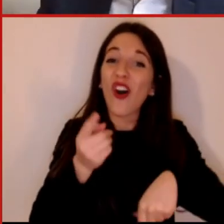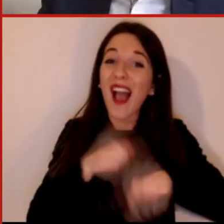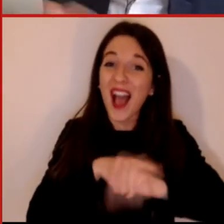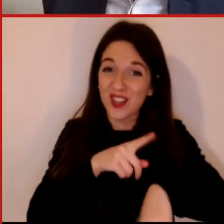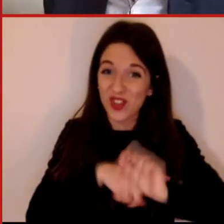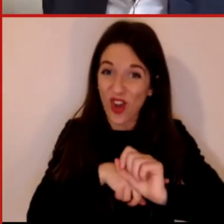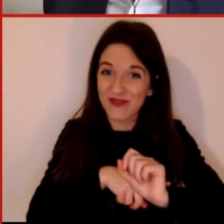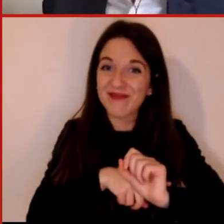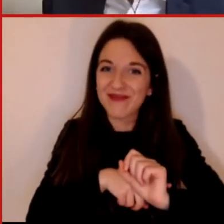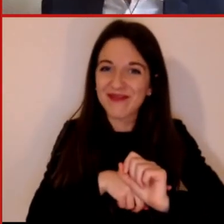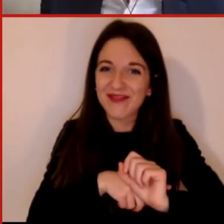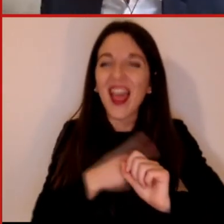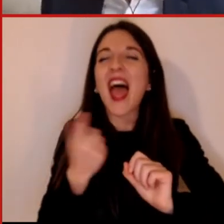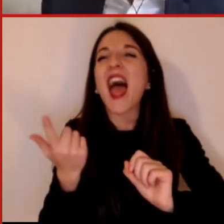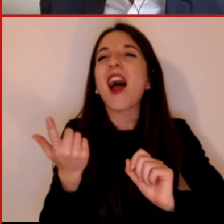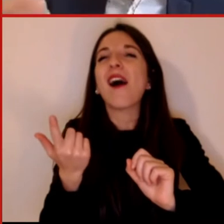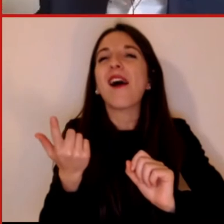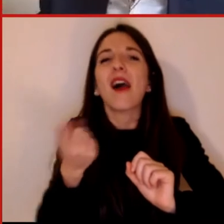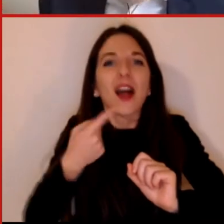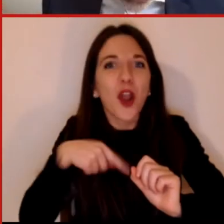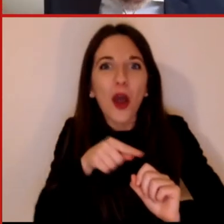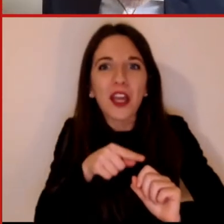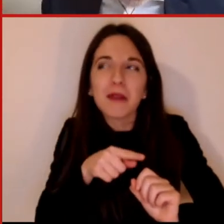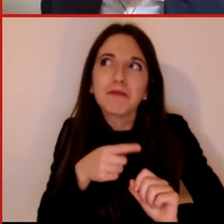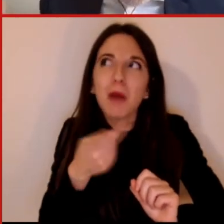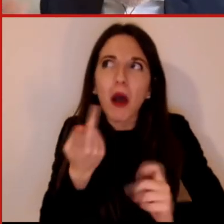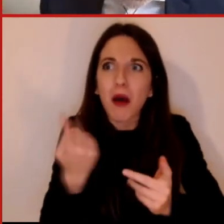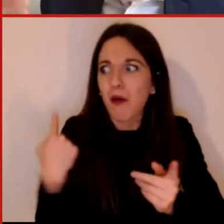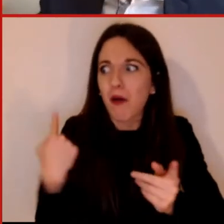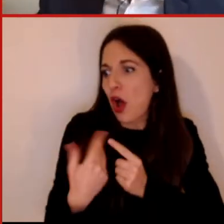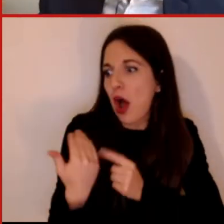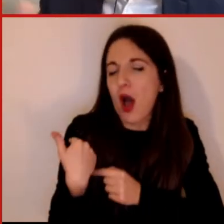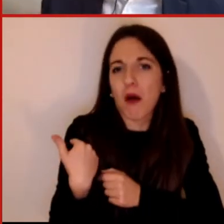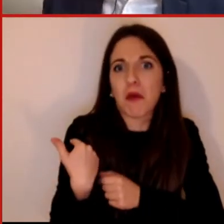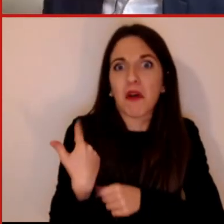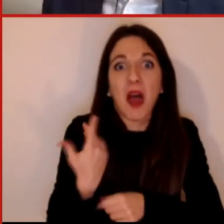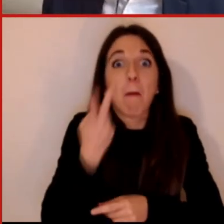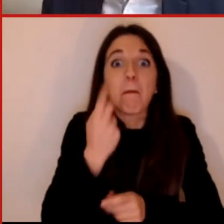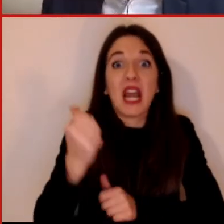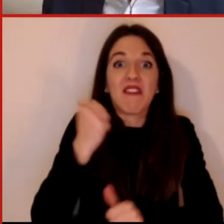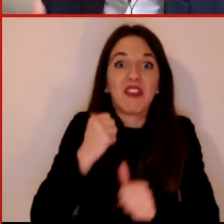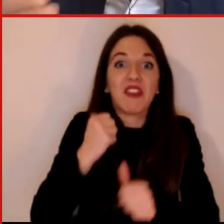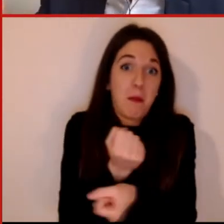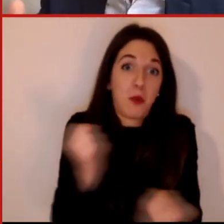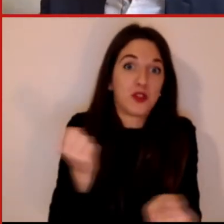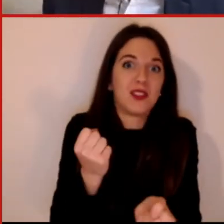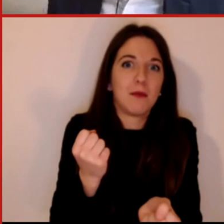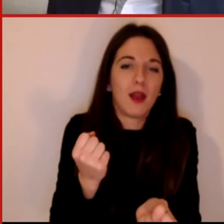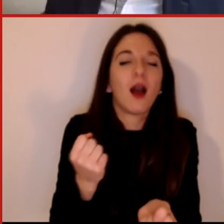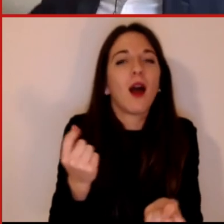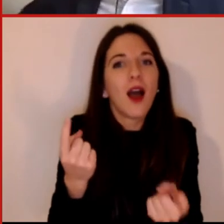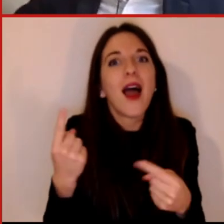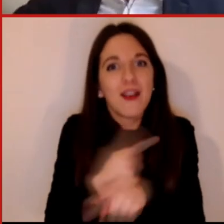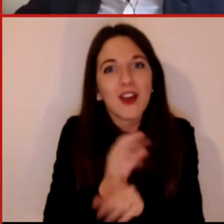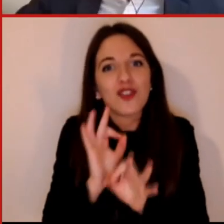non catturabile all'interno dei dati, ci sono dei gruppi tra l'altro italiani proprio all'avanguardia, al